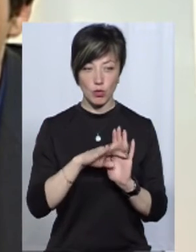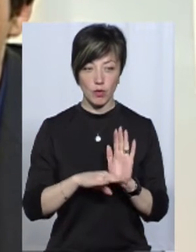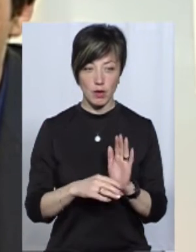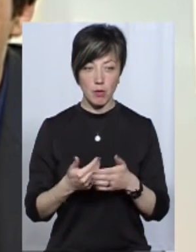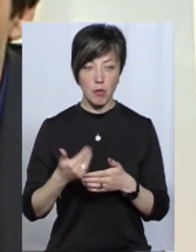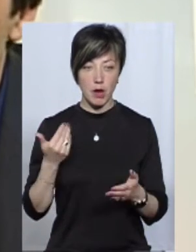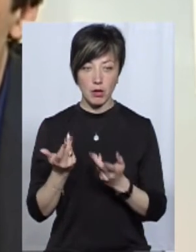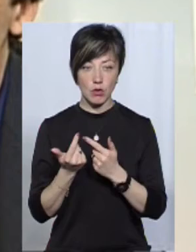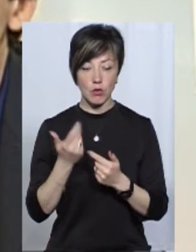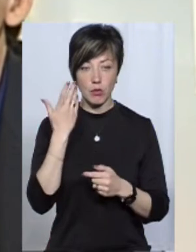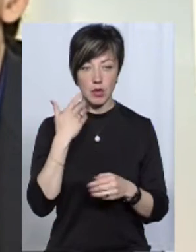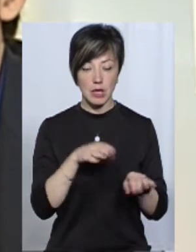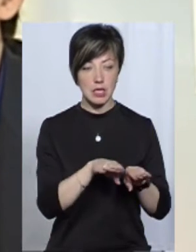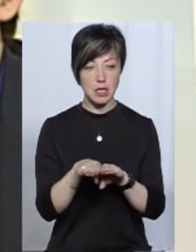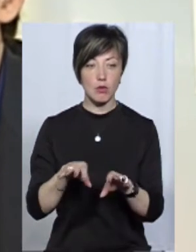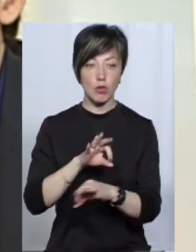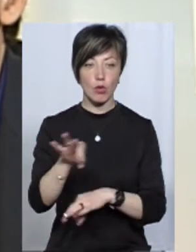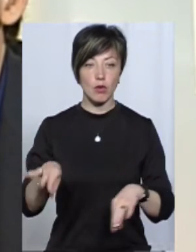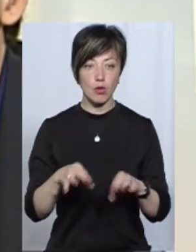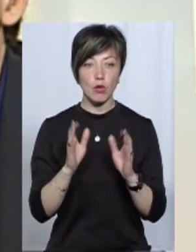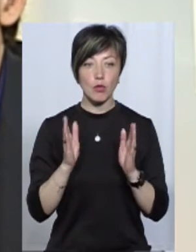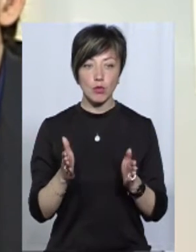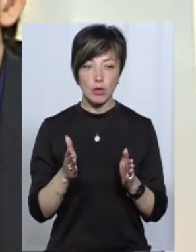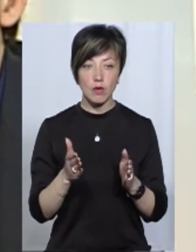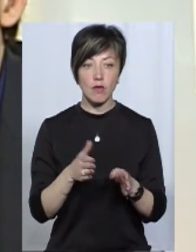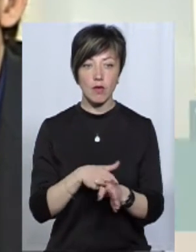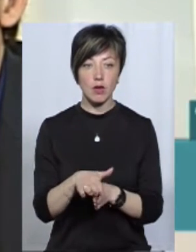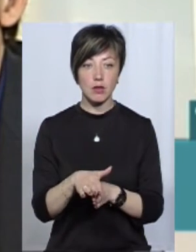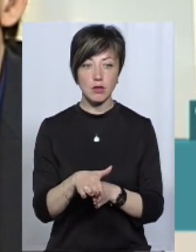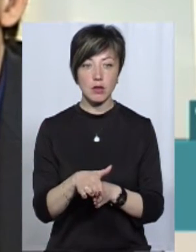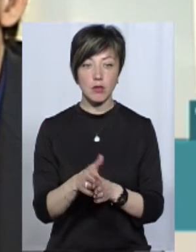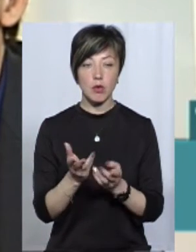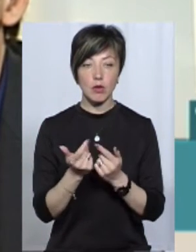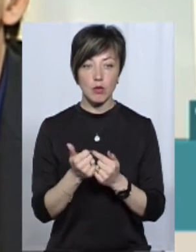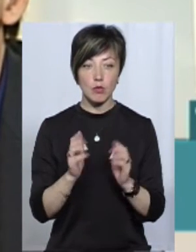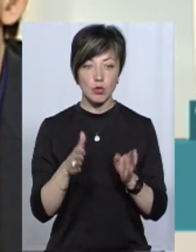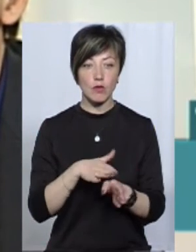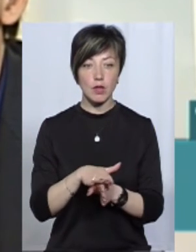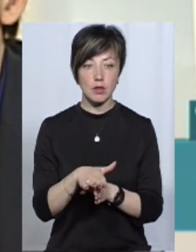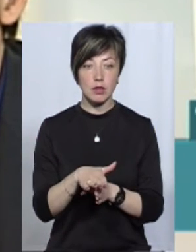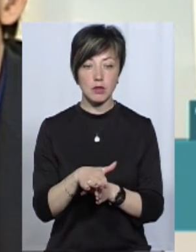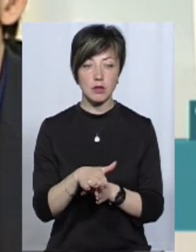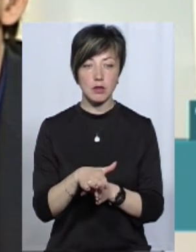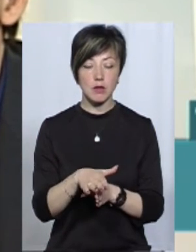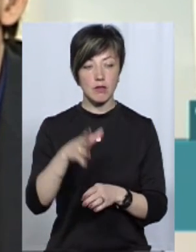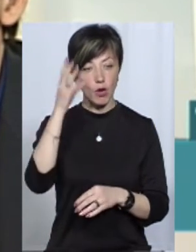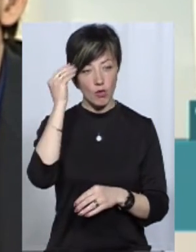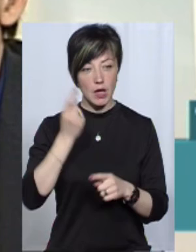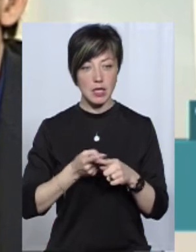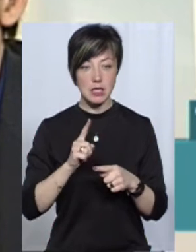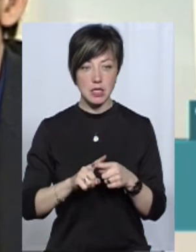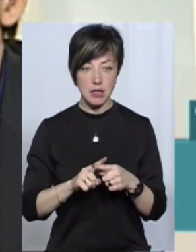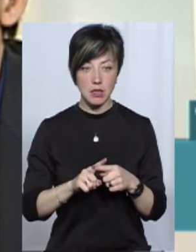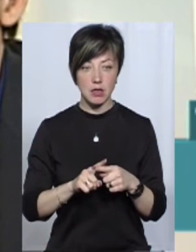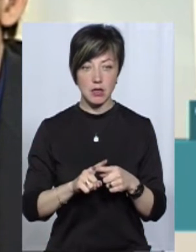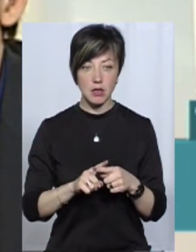розрахунки. На стадії проєктування будуть виконати порахунки будуть виконати в рахуванні оціх, що